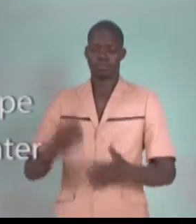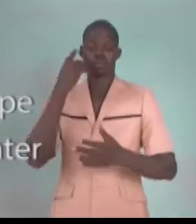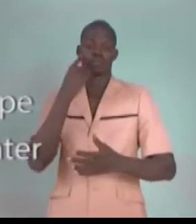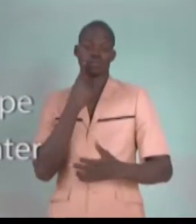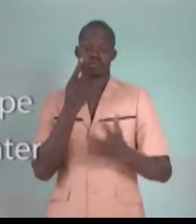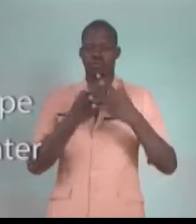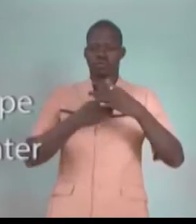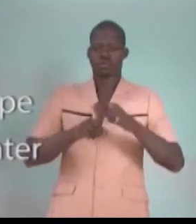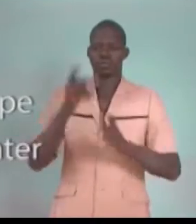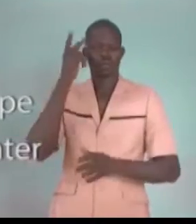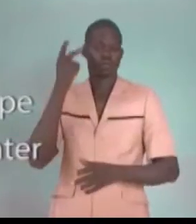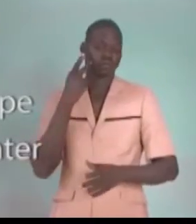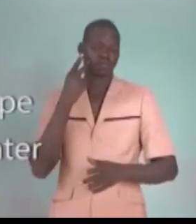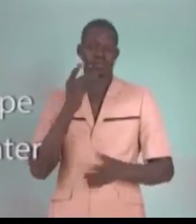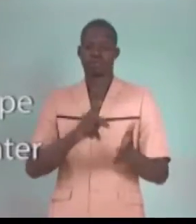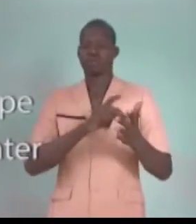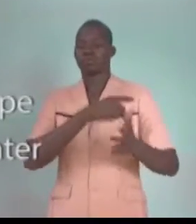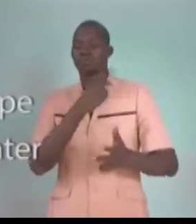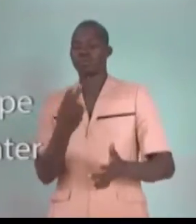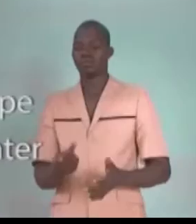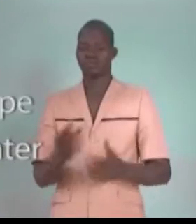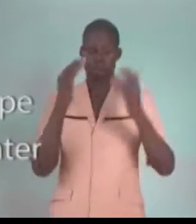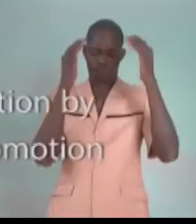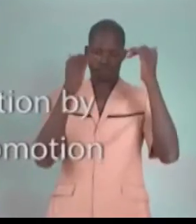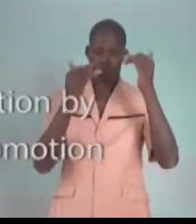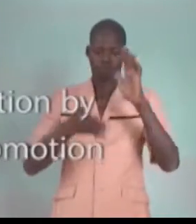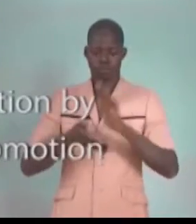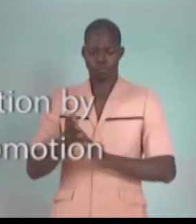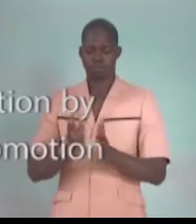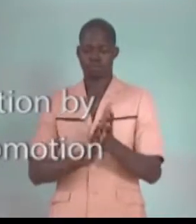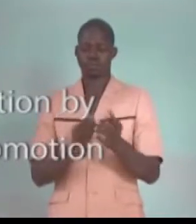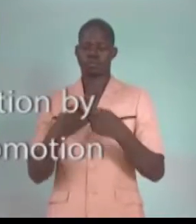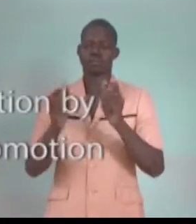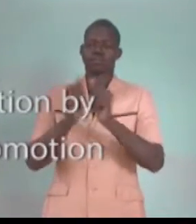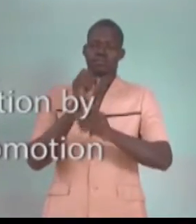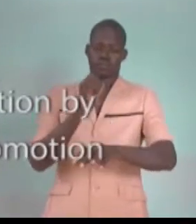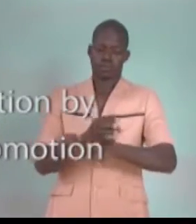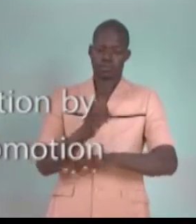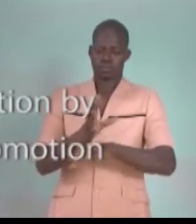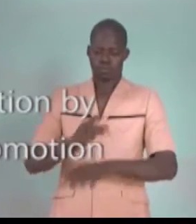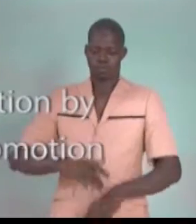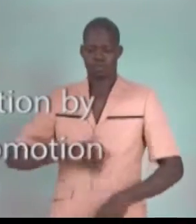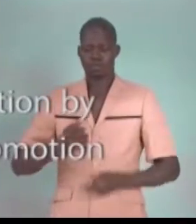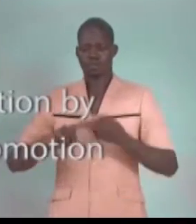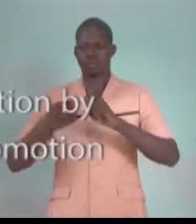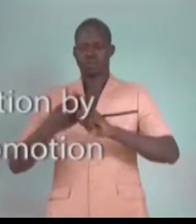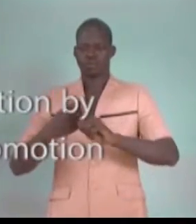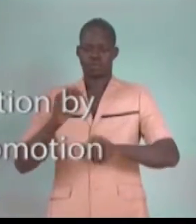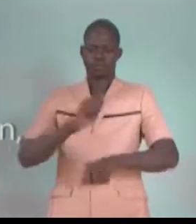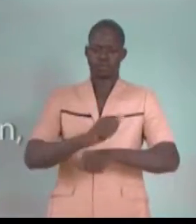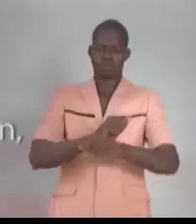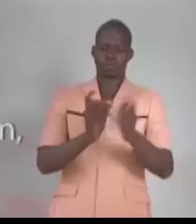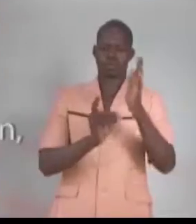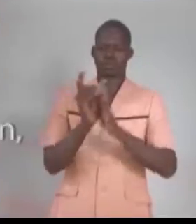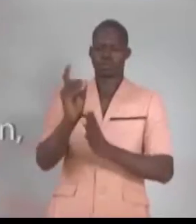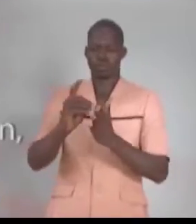départ, ses parents avaient perdu espoir quant à la scolarisation de leur fille, mais avec les conseils et sensibilisation d'amis et des acteurs de la